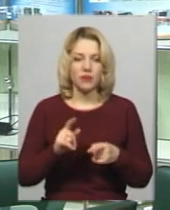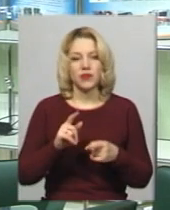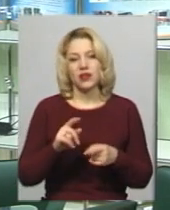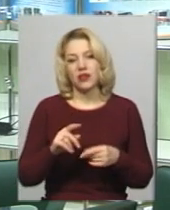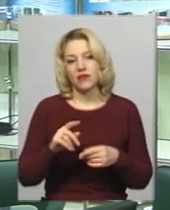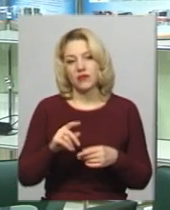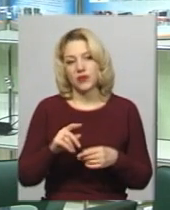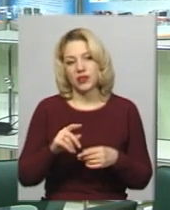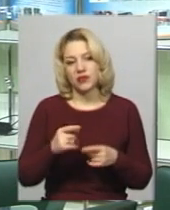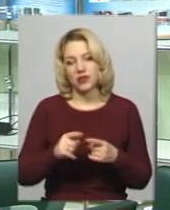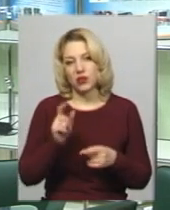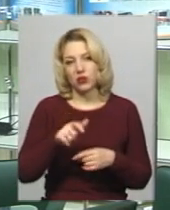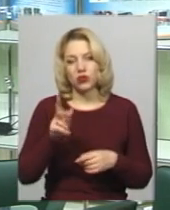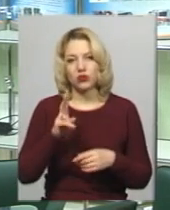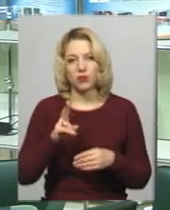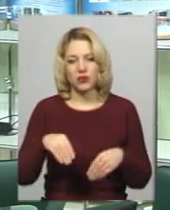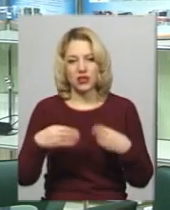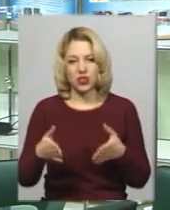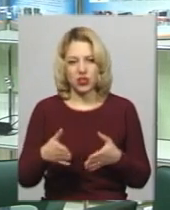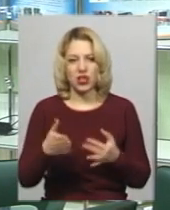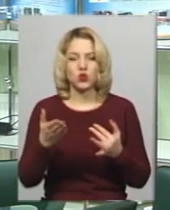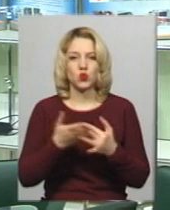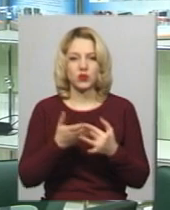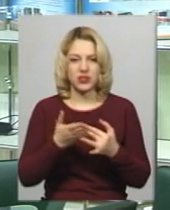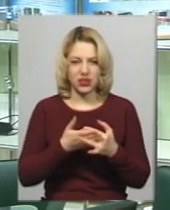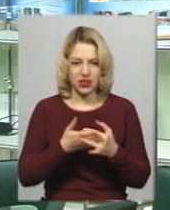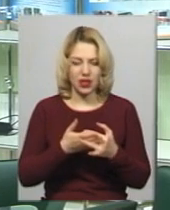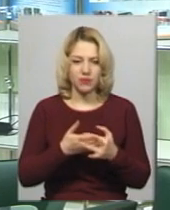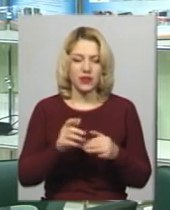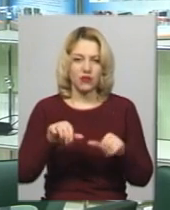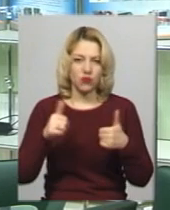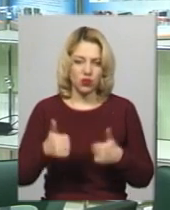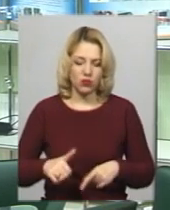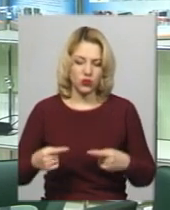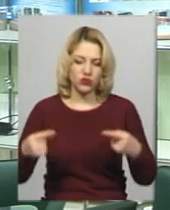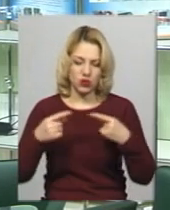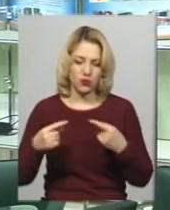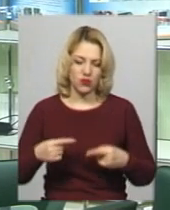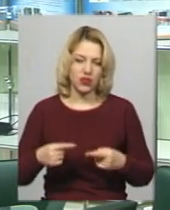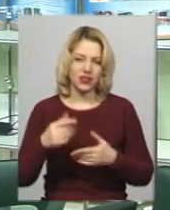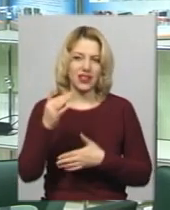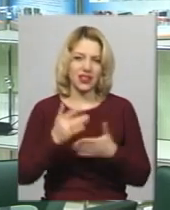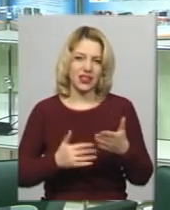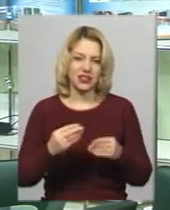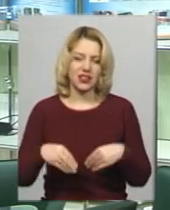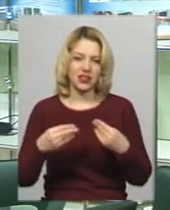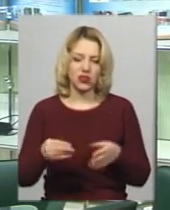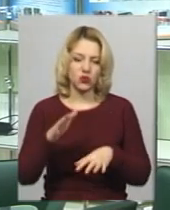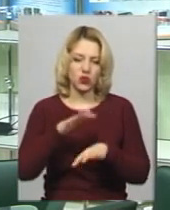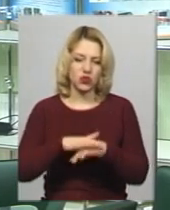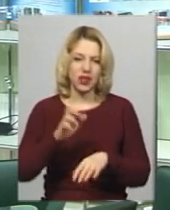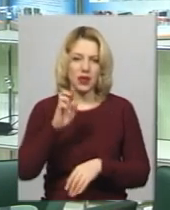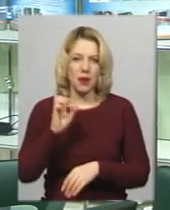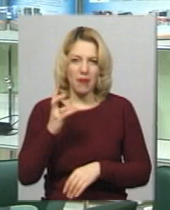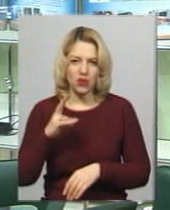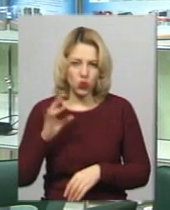послуг в розрізі тих громадян, яким призначено субсидія, формують відповідні реєстри і надають Ощадбанку інформацію про обсяг